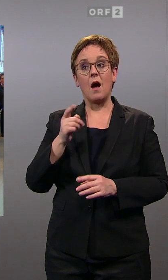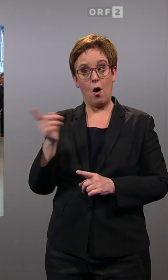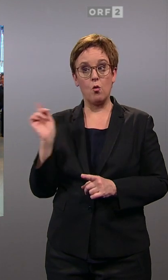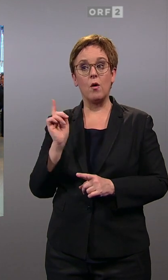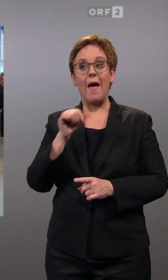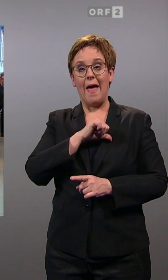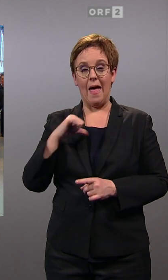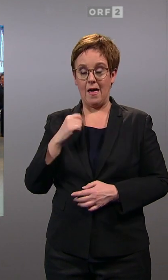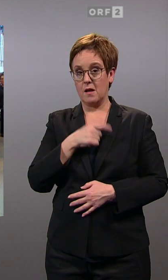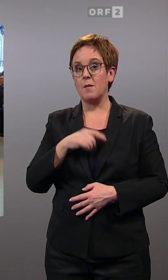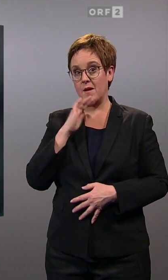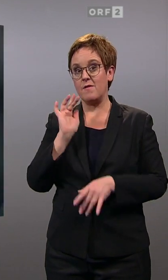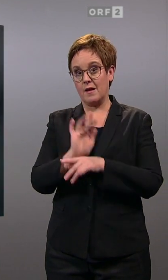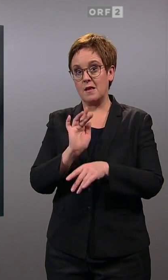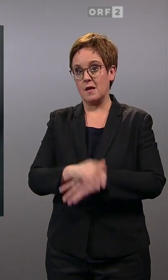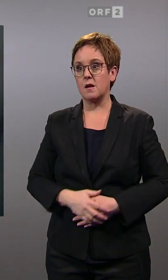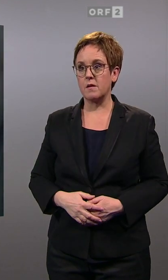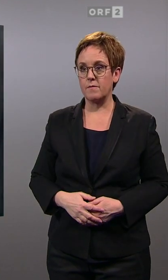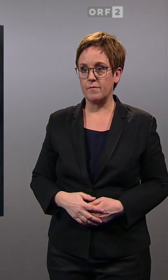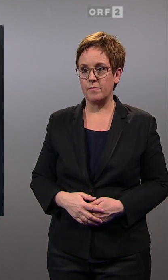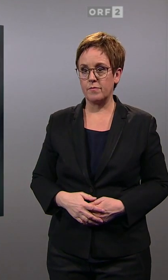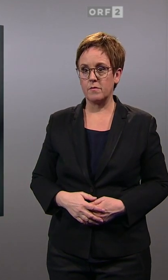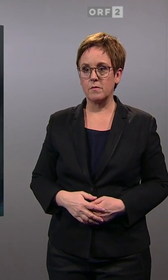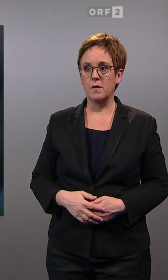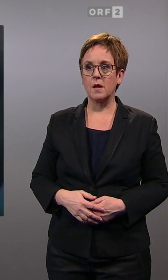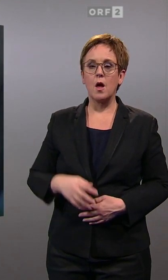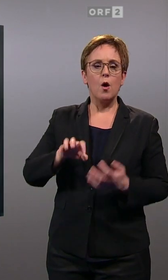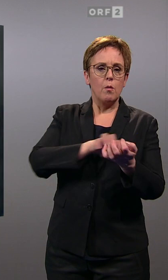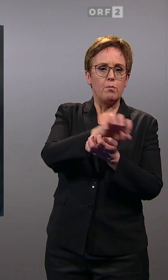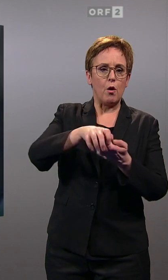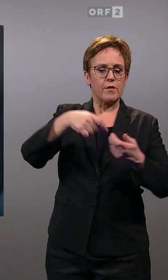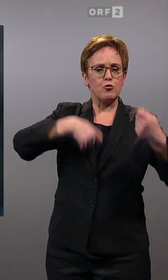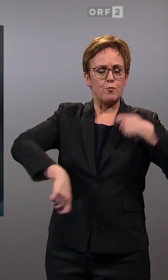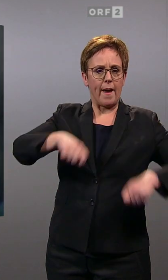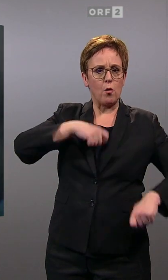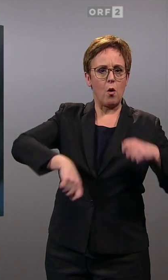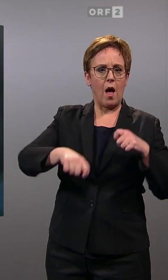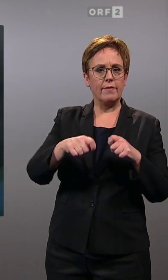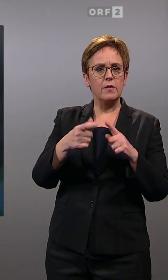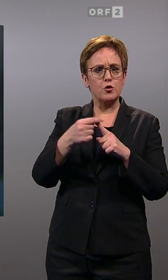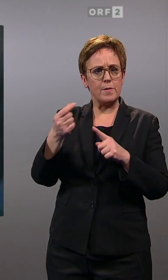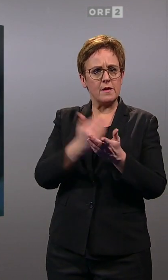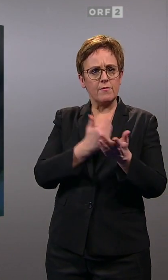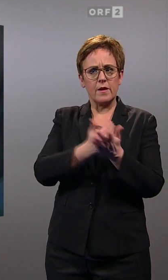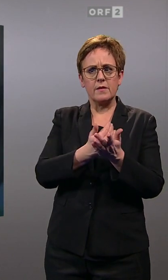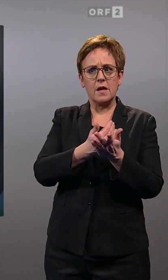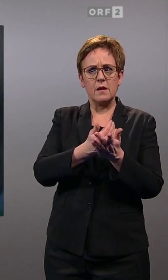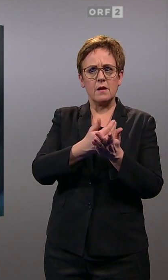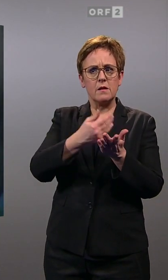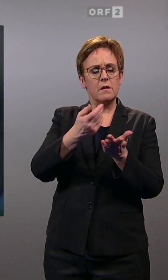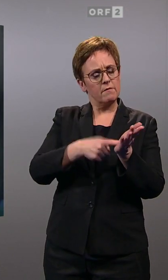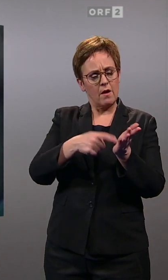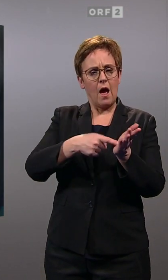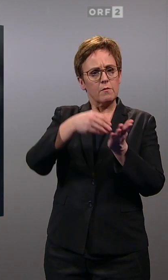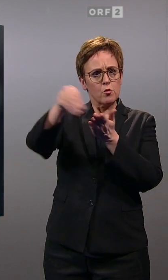auch in den eigenen Reihen. Und wenn die Abzocker oder die Börsenspekulanten unter den Spitzenverdienern zur Kasse gebeten werden